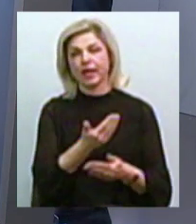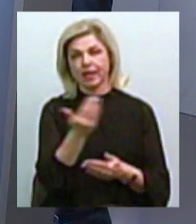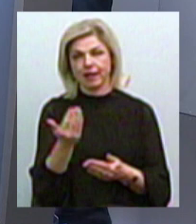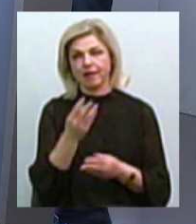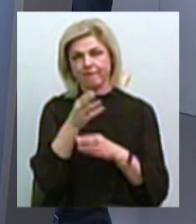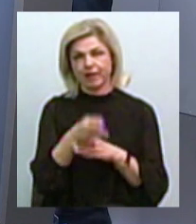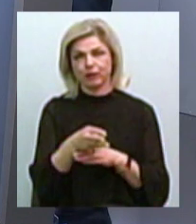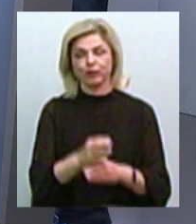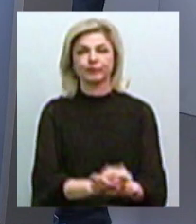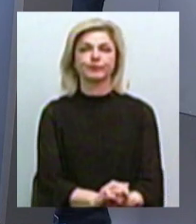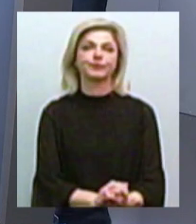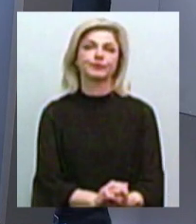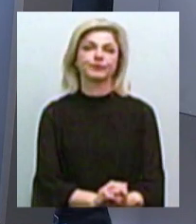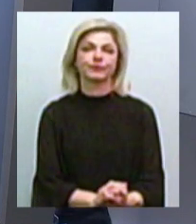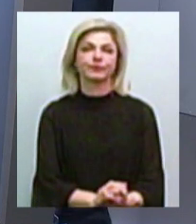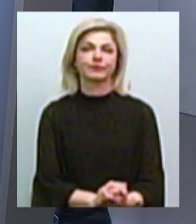відеоматеріал. Будь ласка.